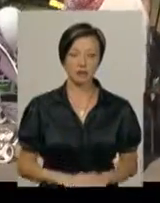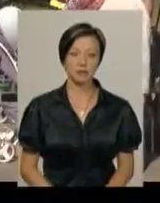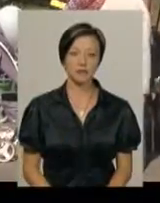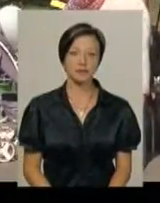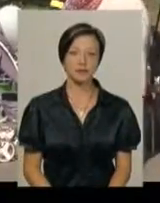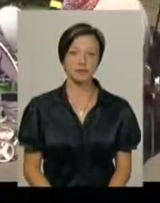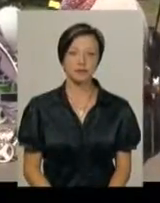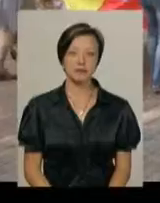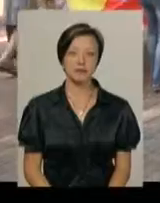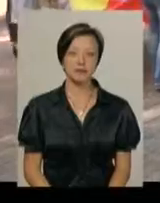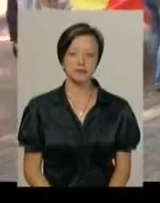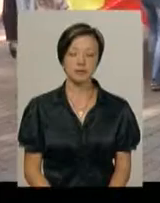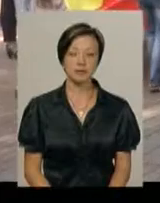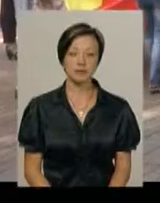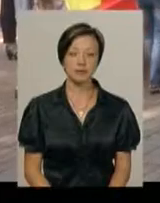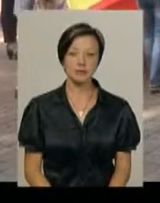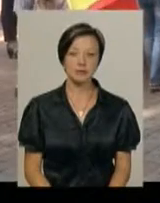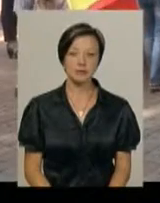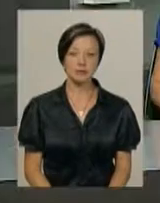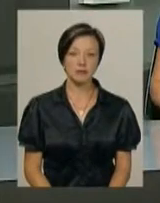Хижа, Іван Мовчан, Новини, Поділля, Центр.